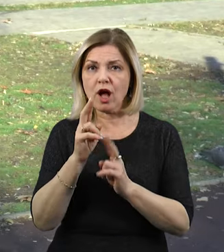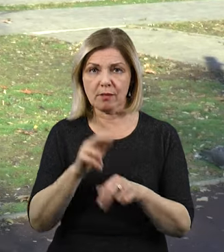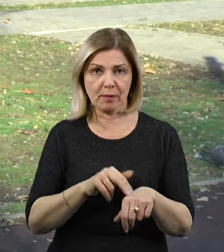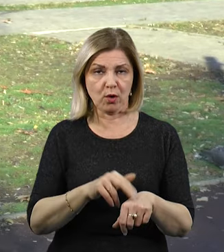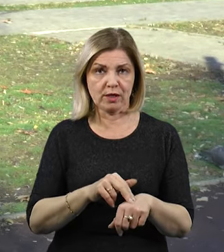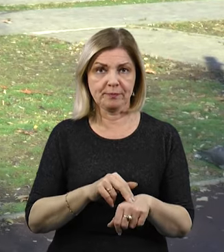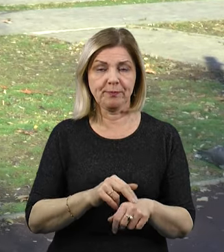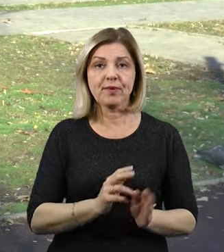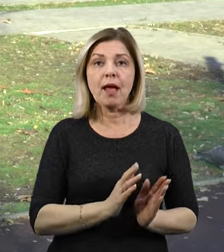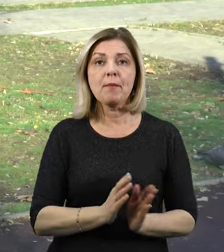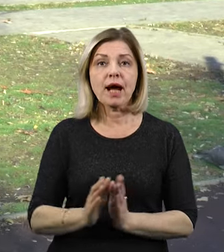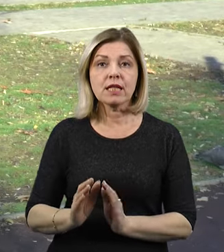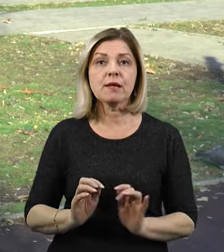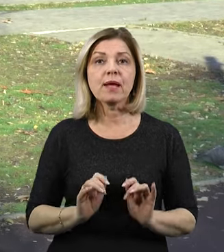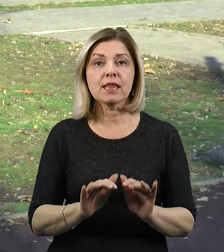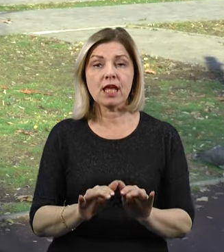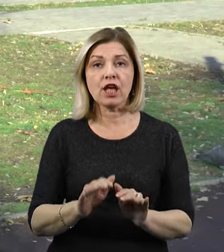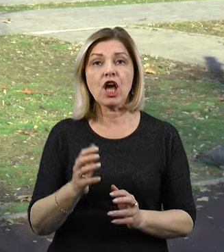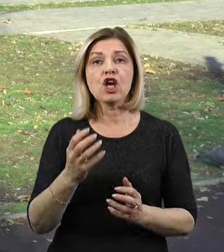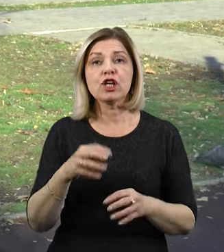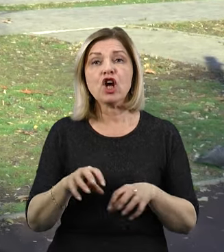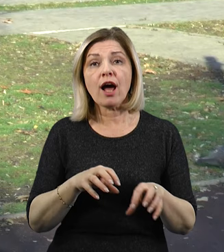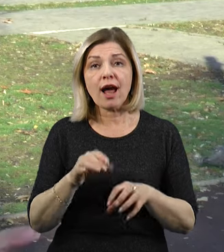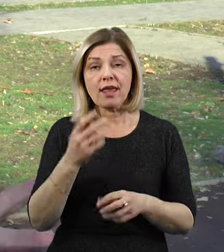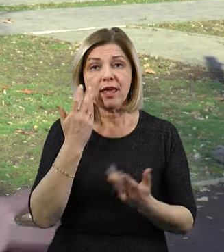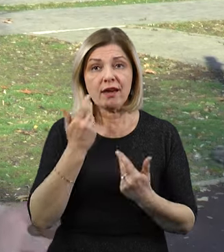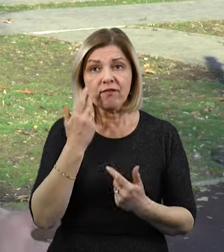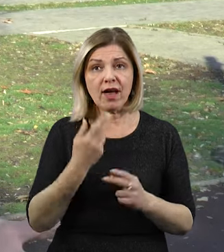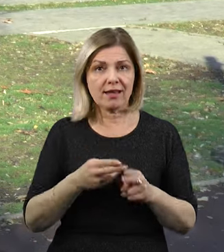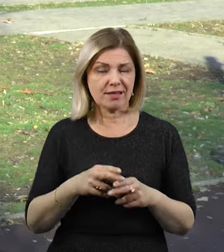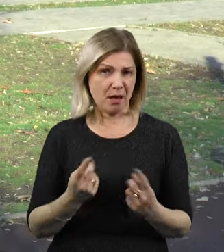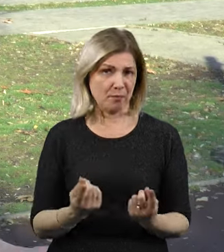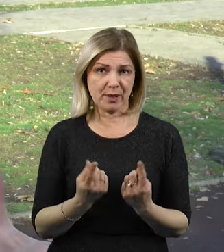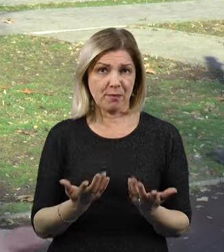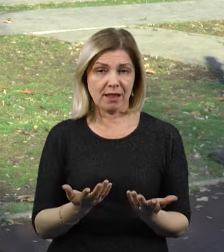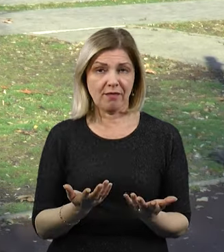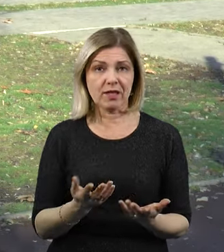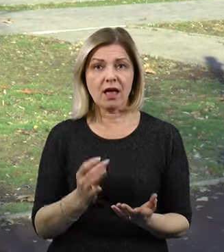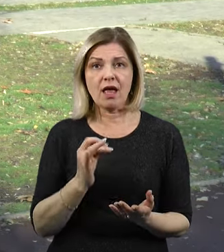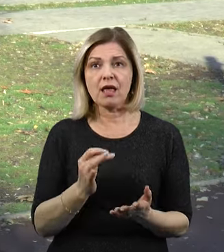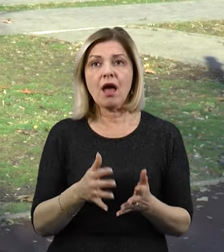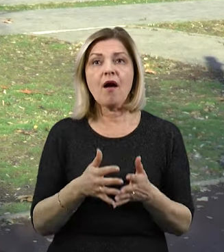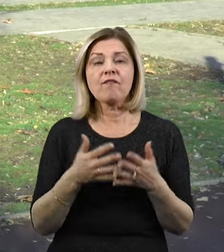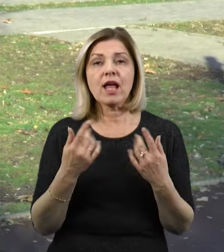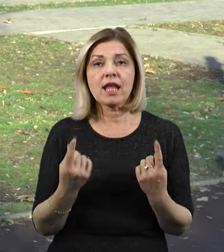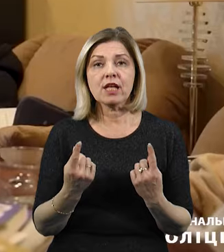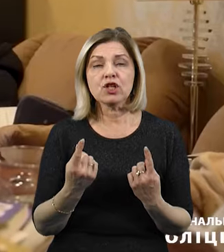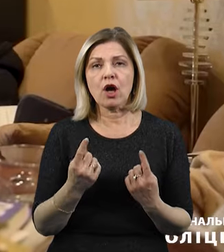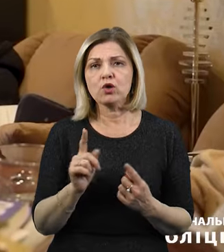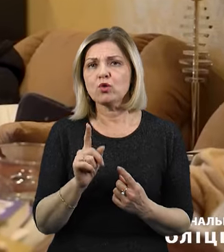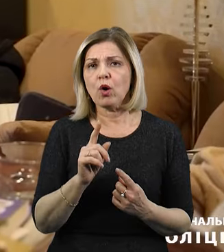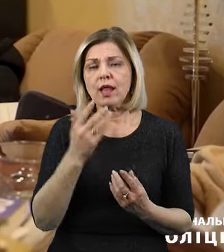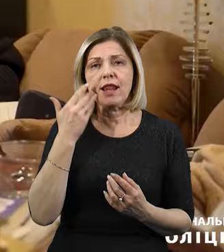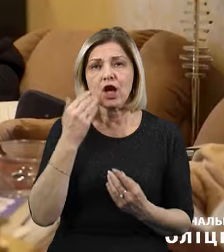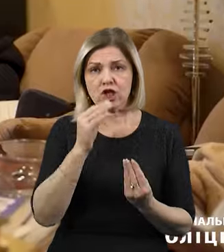Механізми дії шахраїв достатньо примітивні, а чим примітивніше, це знаєте, як таку велику річ легше заховати десь на